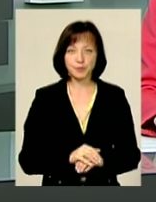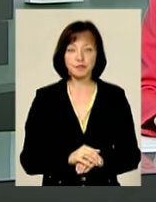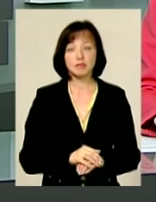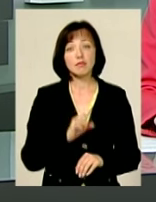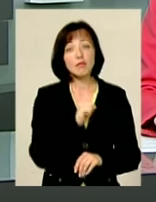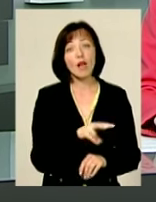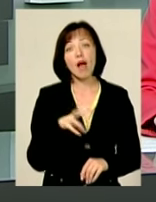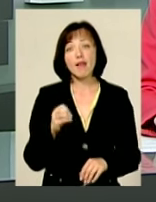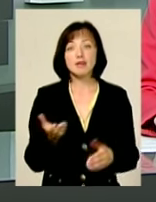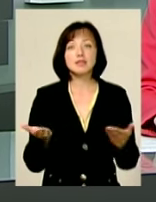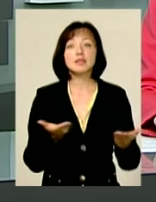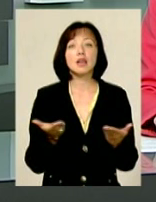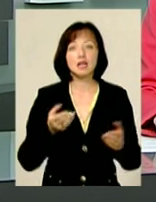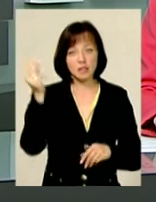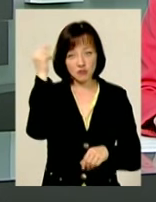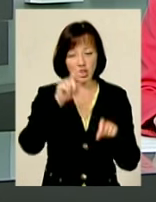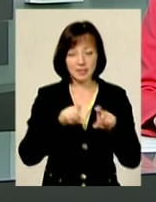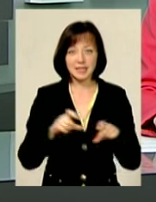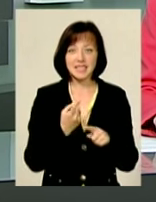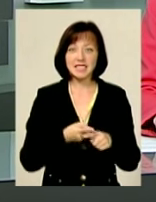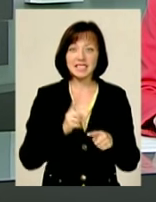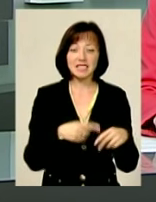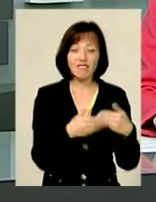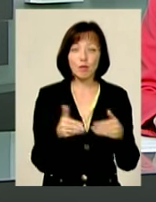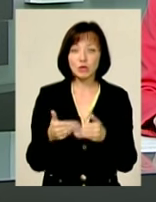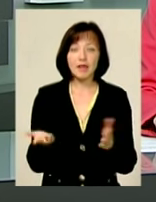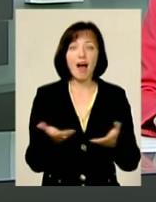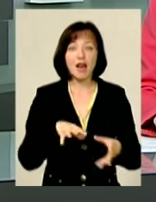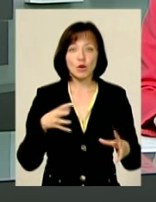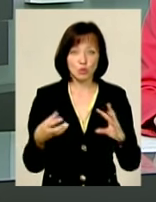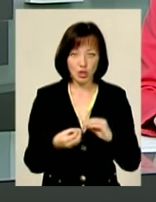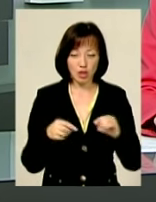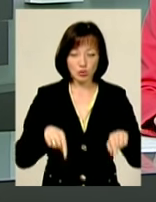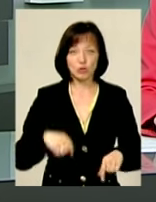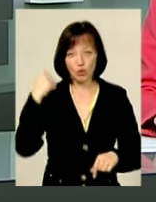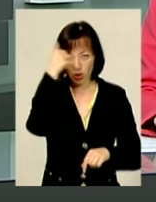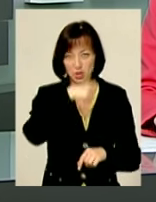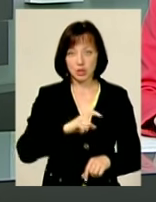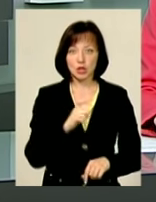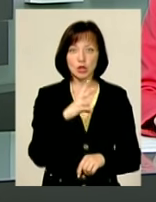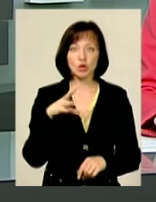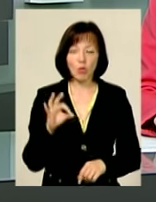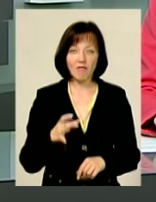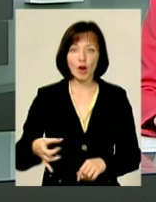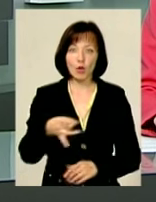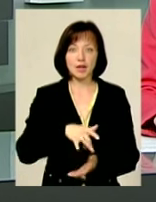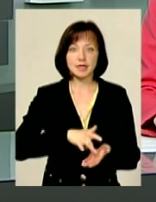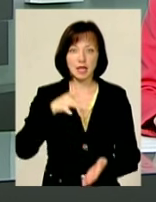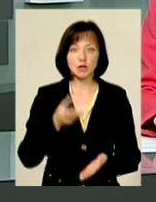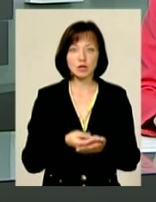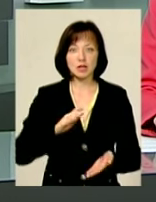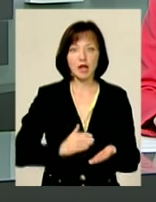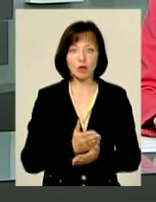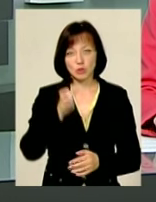Однак, з яких навчальних закладів ці випускники і загалом які результати цьогорічного ЗНО Тому у регіональному центрі оцінювання